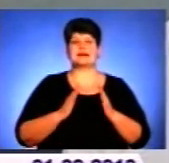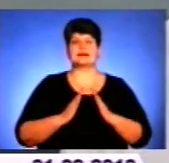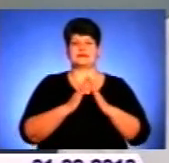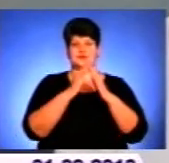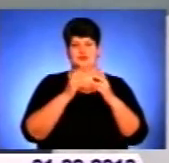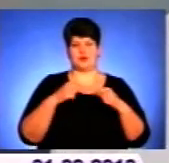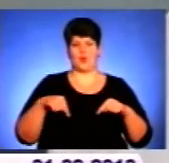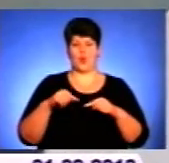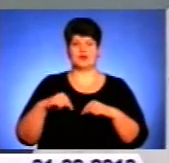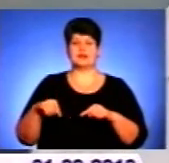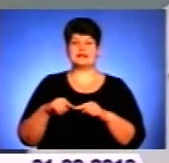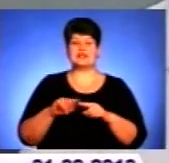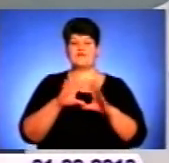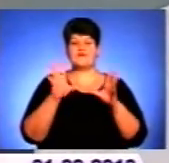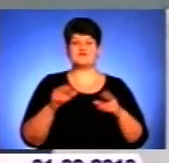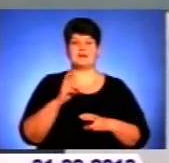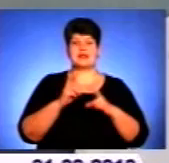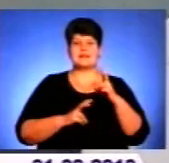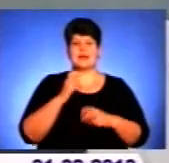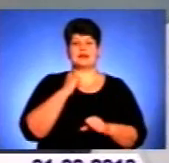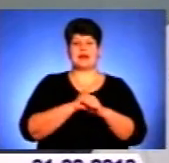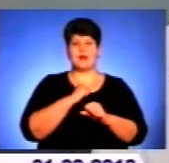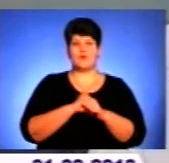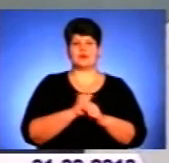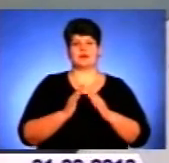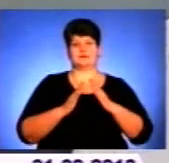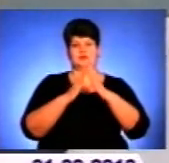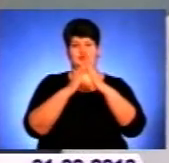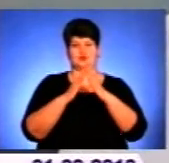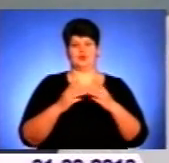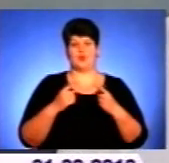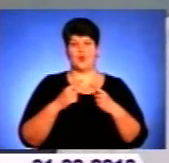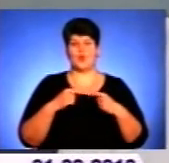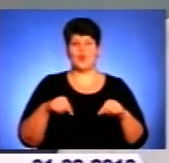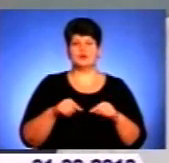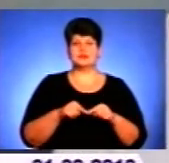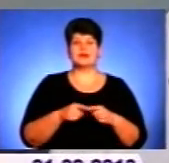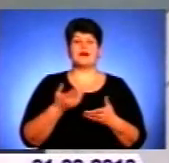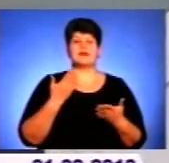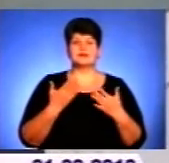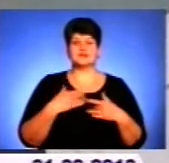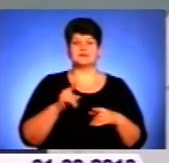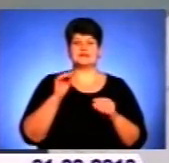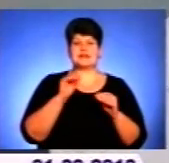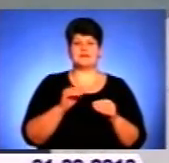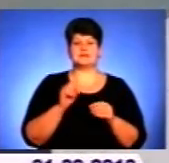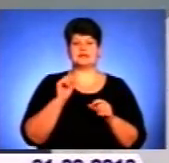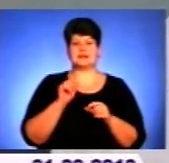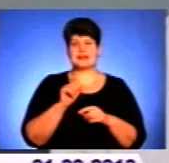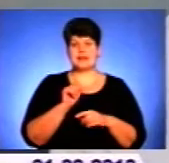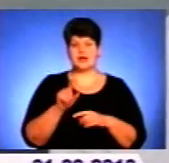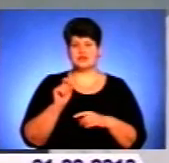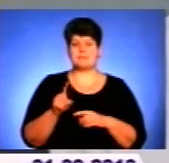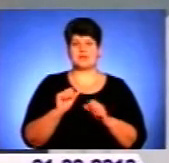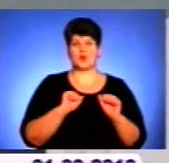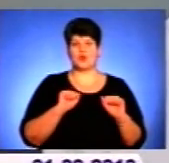отраслі. І всі предприєтия, роботаючі на космічної отраслі. Конечно, ми ставимо, прежде все, задачу перед руководителями